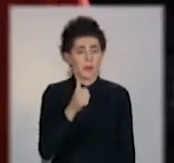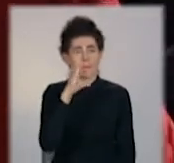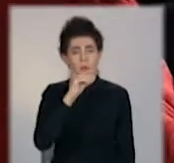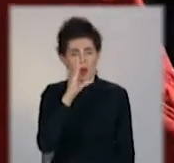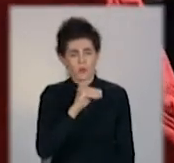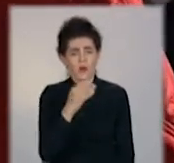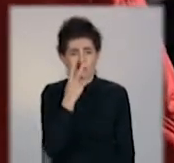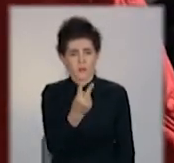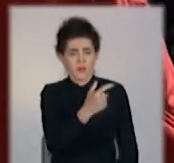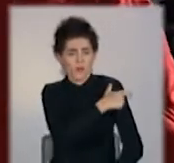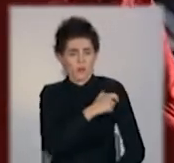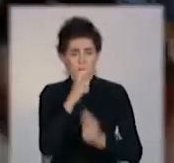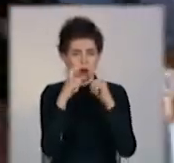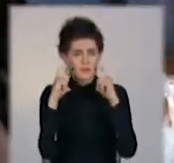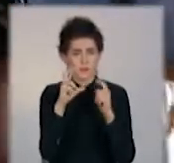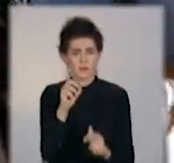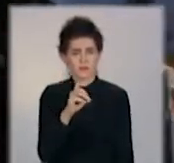кондукторка без маски.